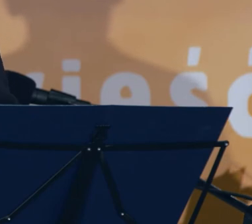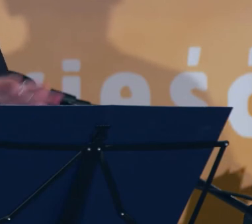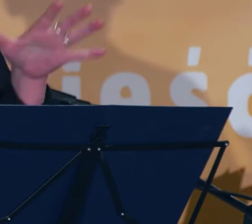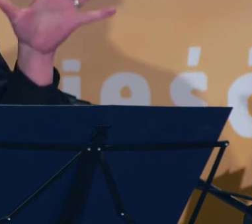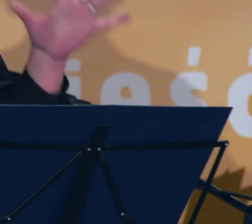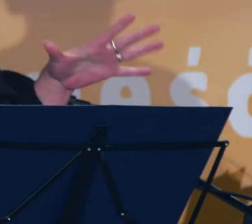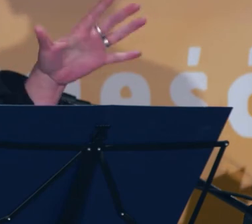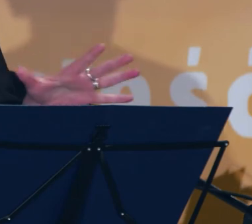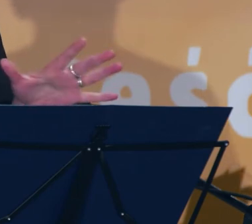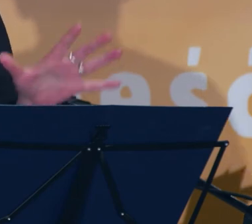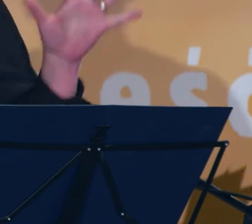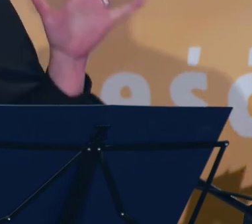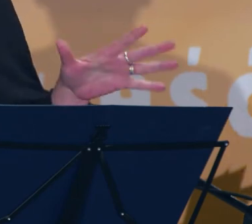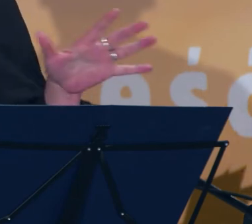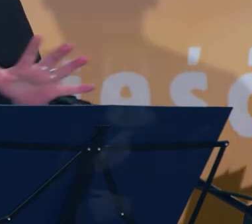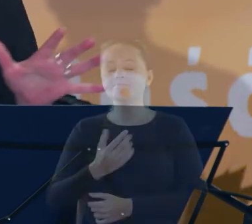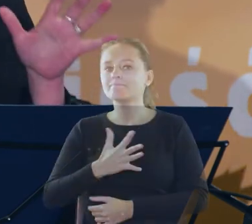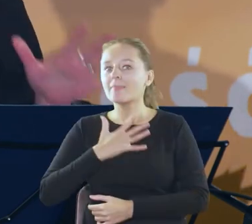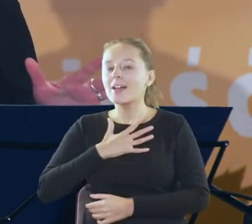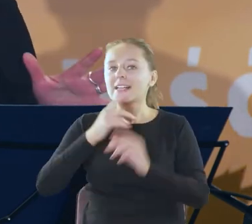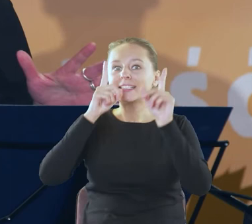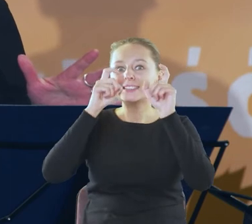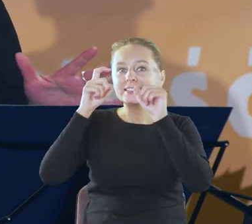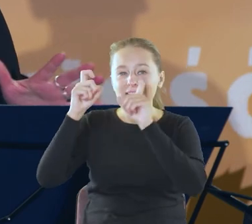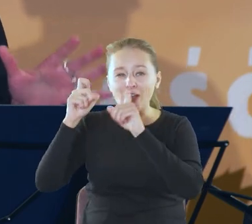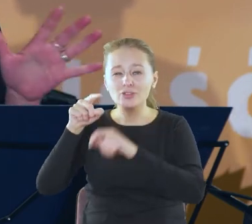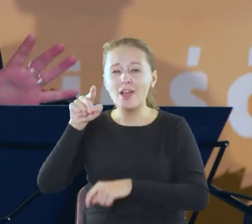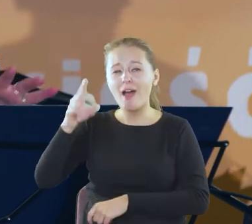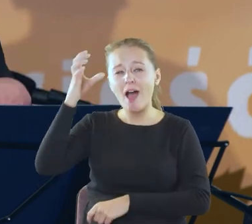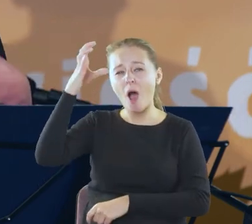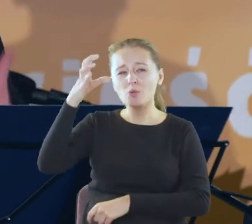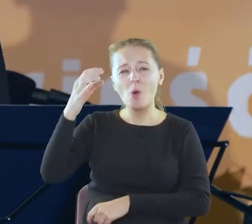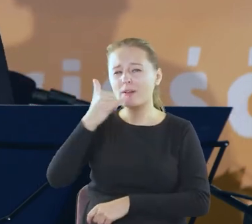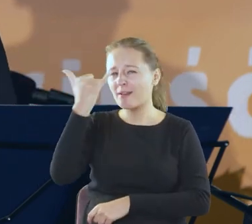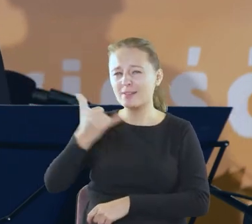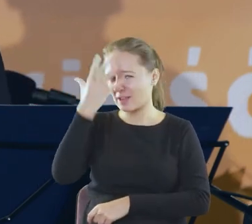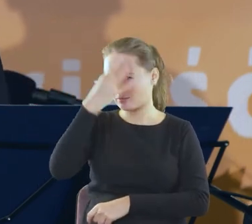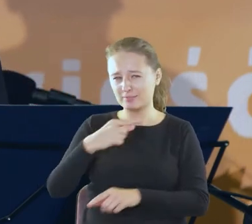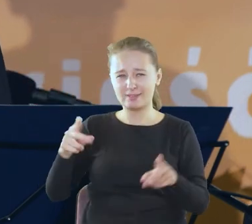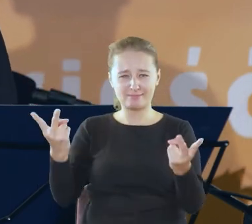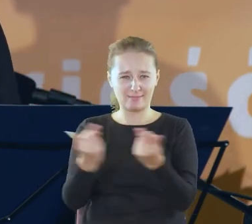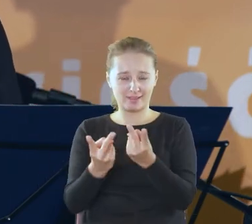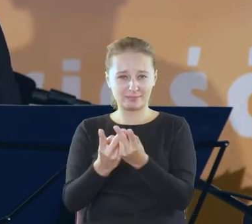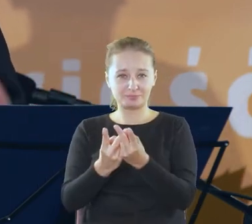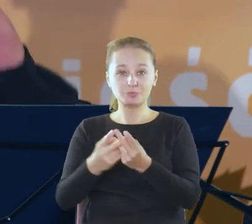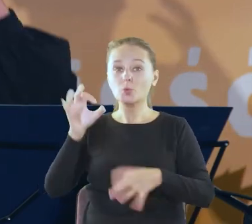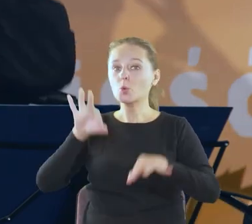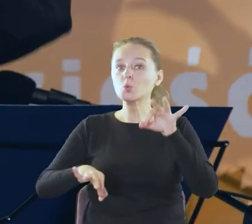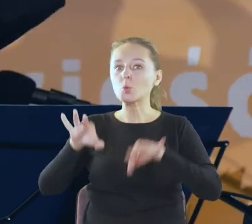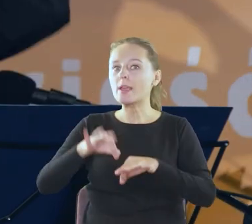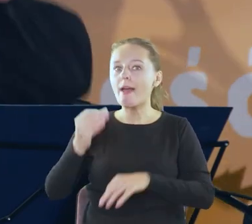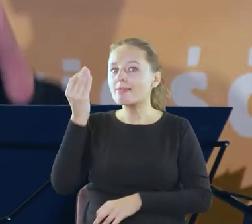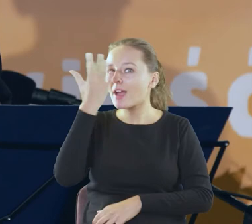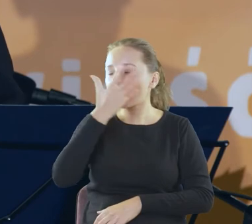Orzeszkowej na których Eliza Orzeszkowa zawsze wygląda tak samo jest ubrana w czarną suknię unieruchomiona